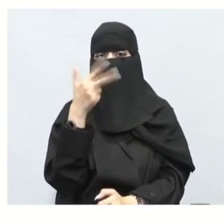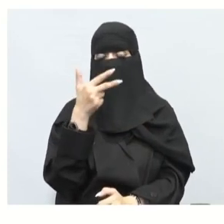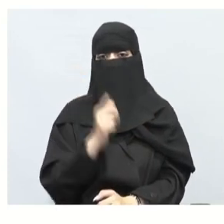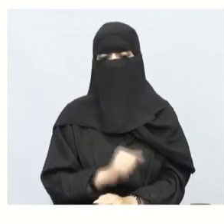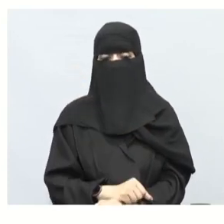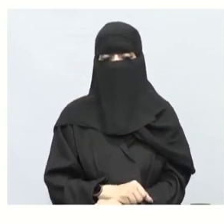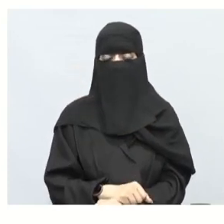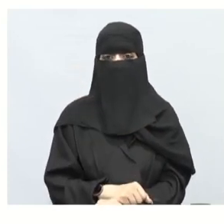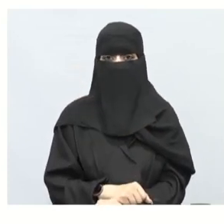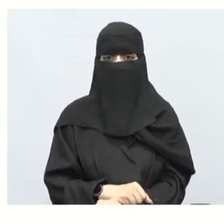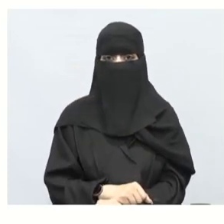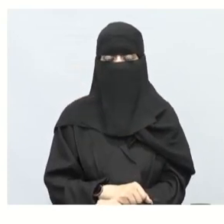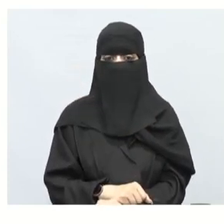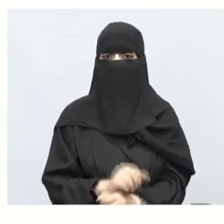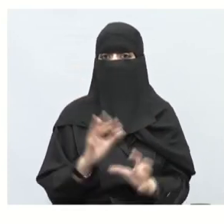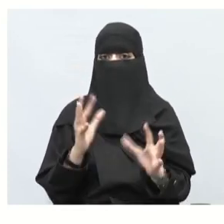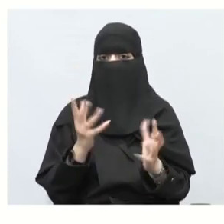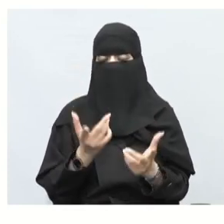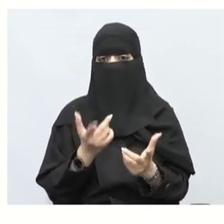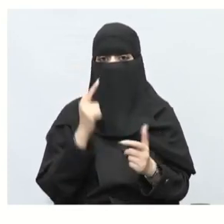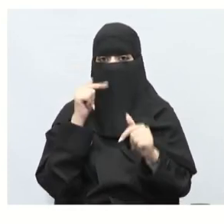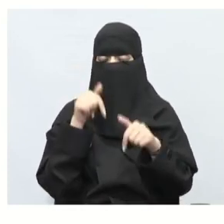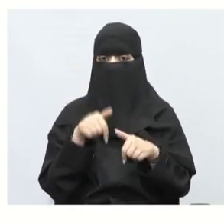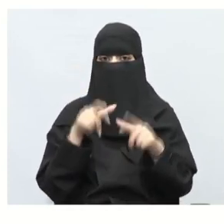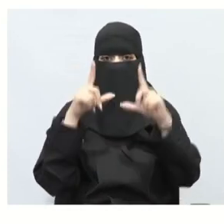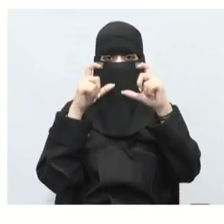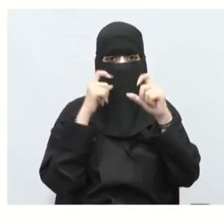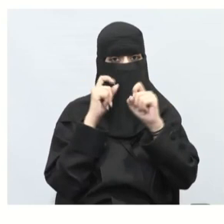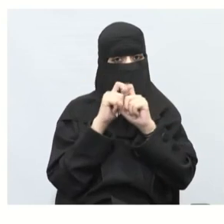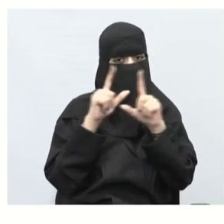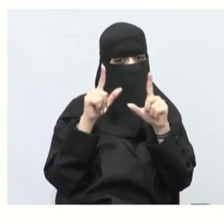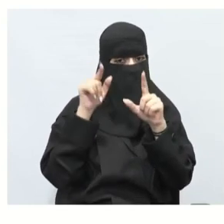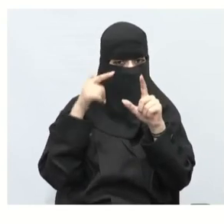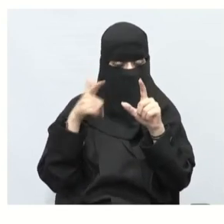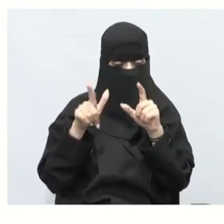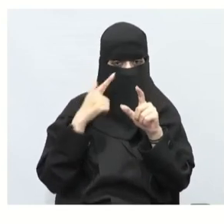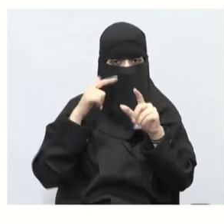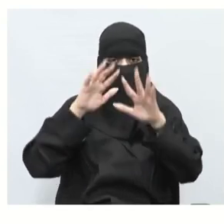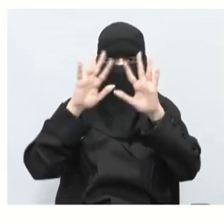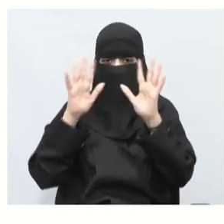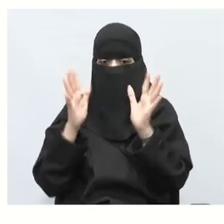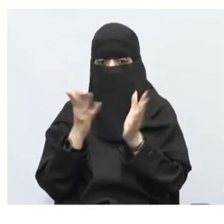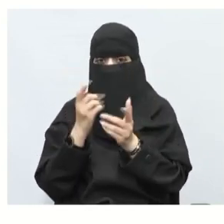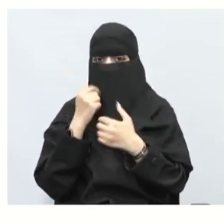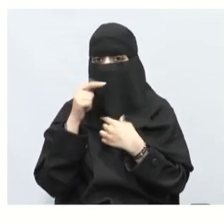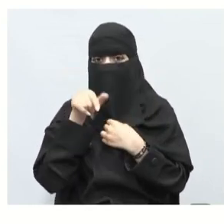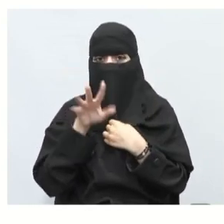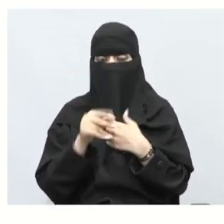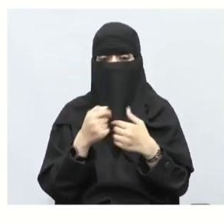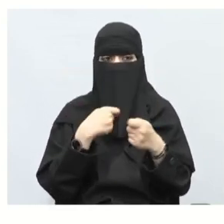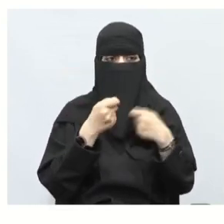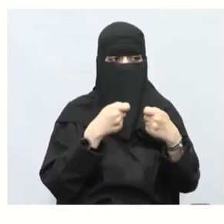طيب الآن أصبحت الآن الصورة واضحة لنا في المجموعة الصورة غير موجودة لا